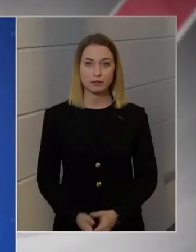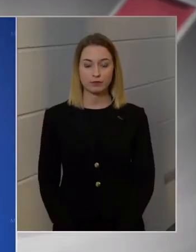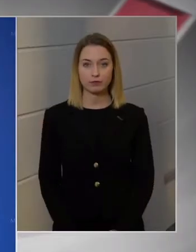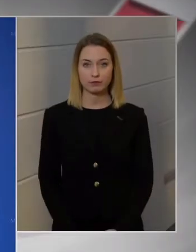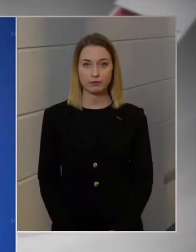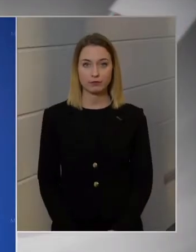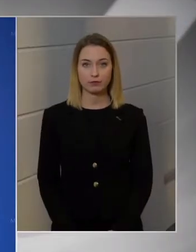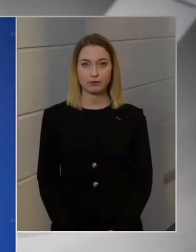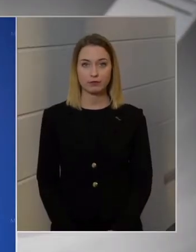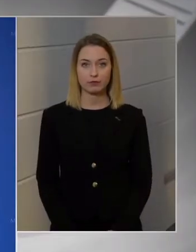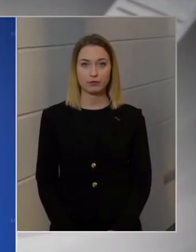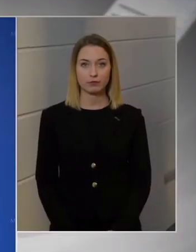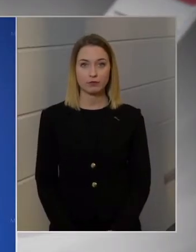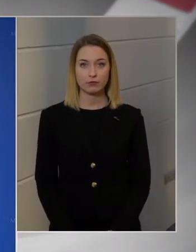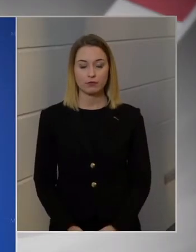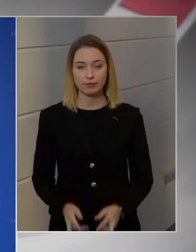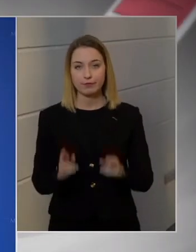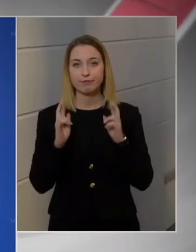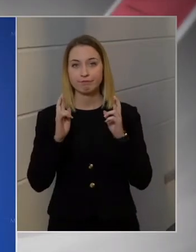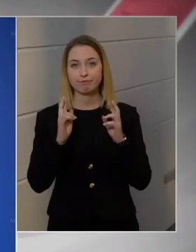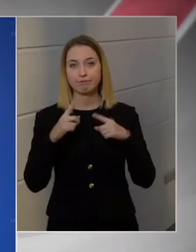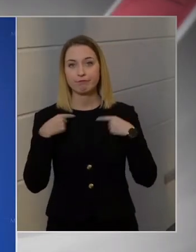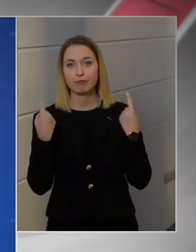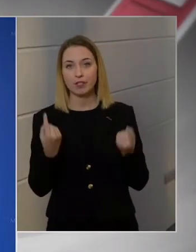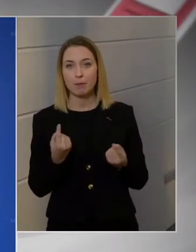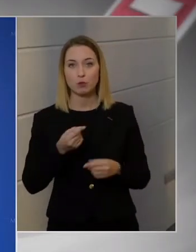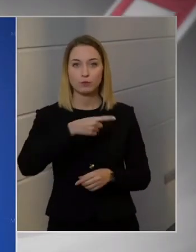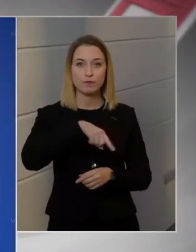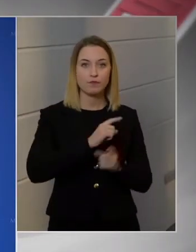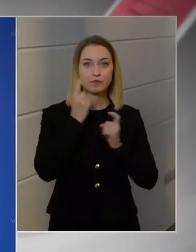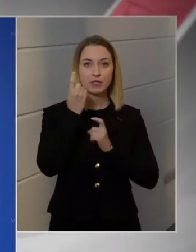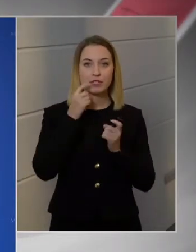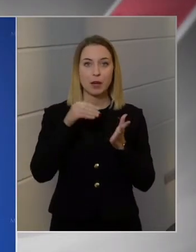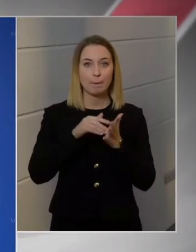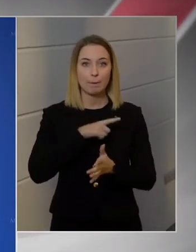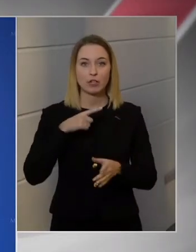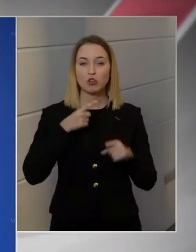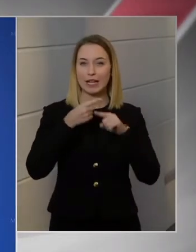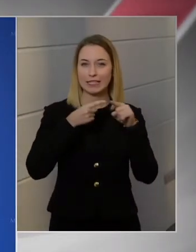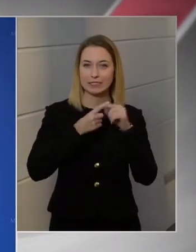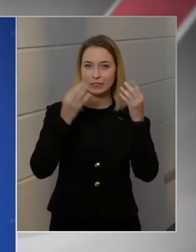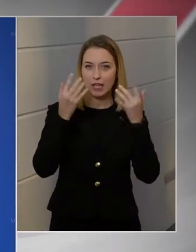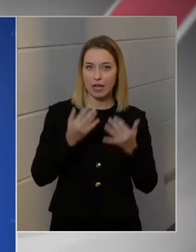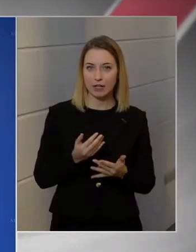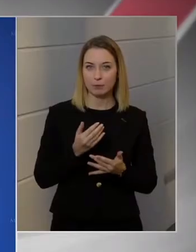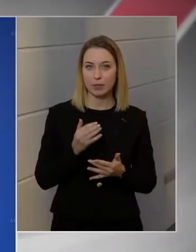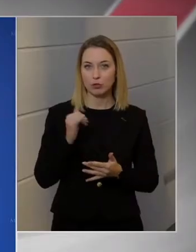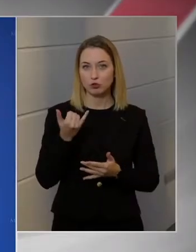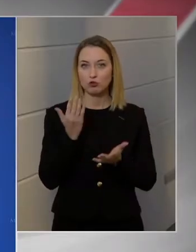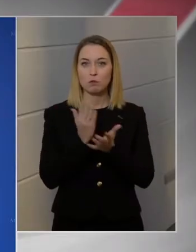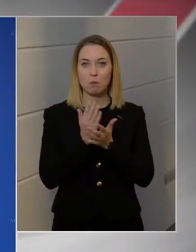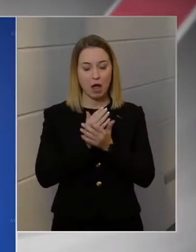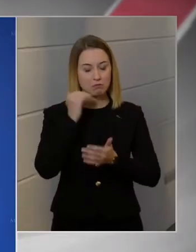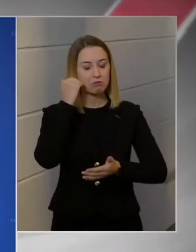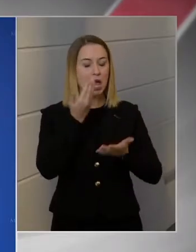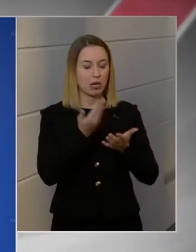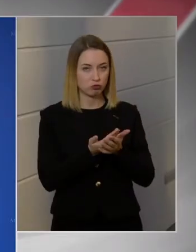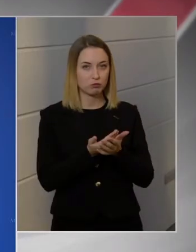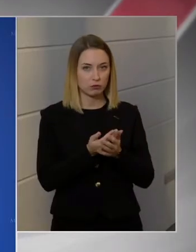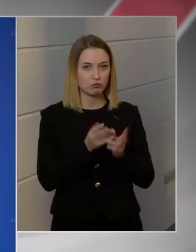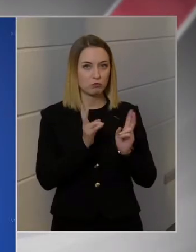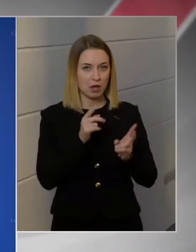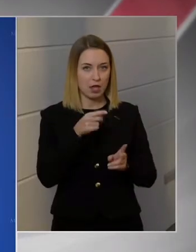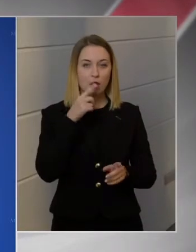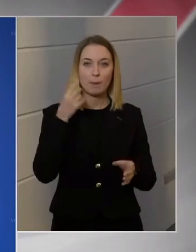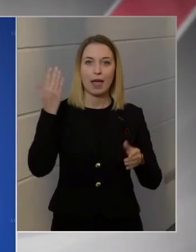Reméljük, hogy azok a szerintem még csak részeredmények is elismerése méltóak, amik eddig